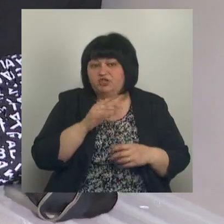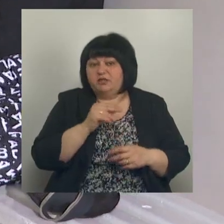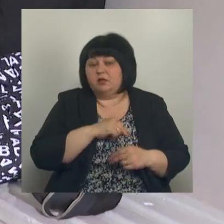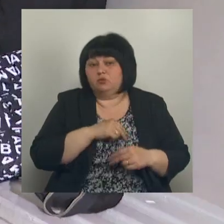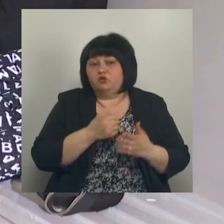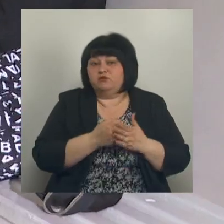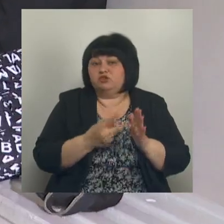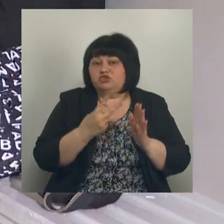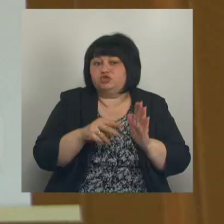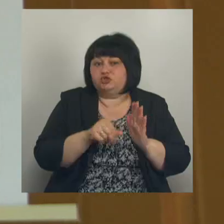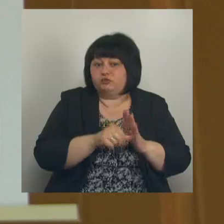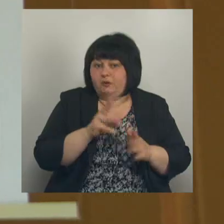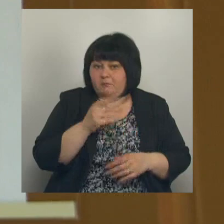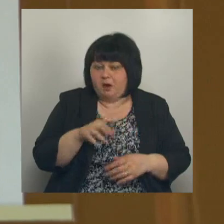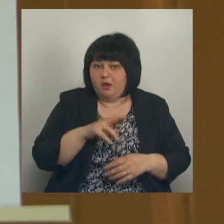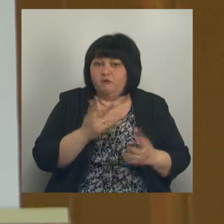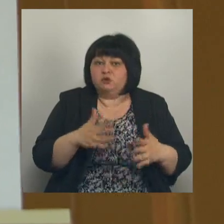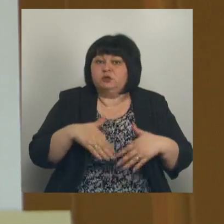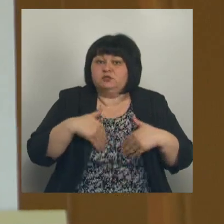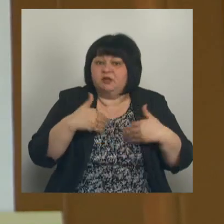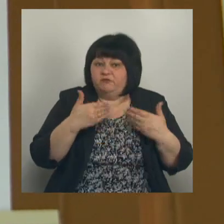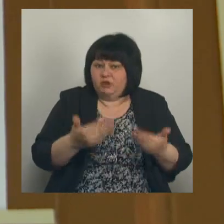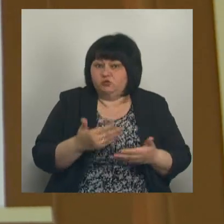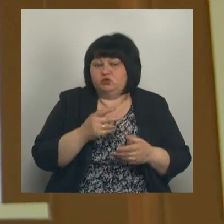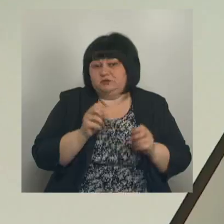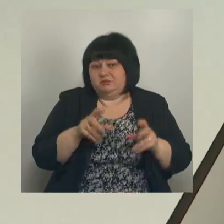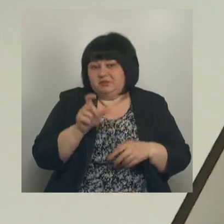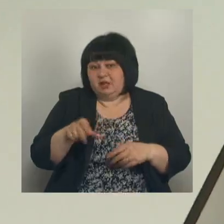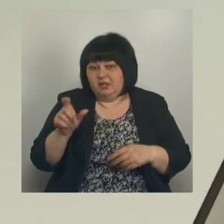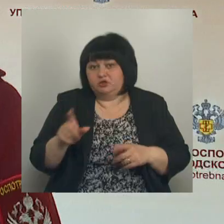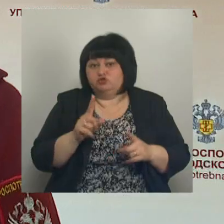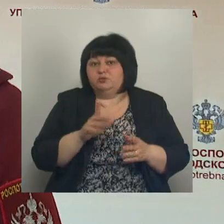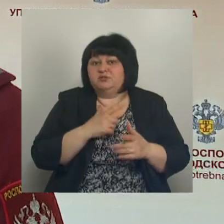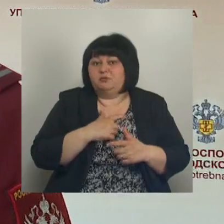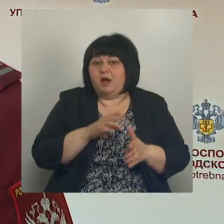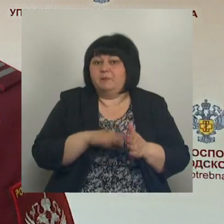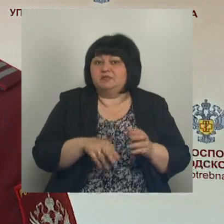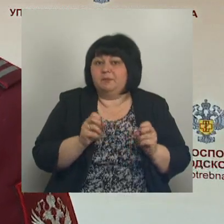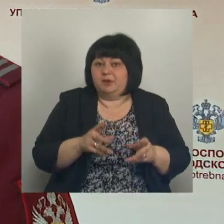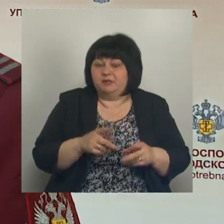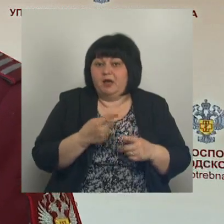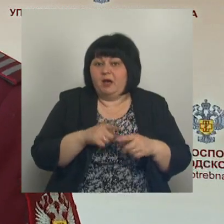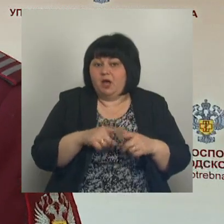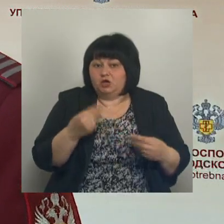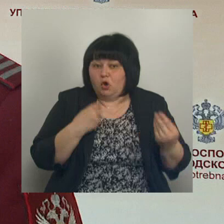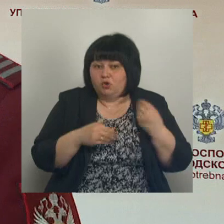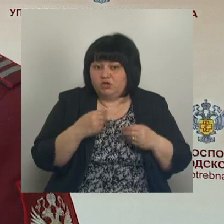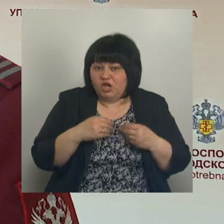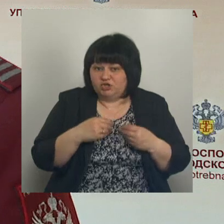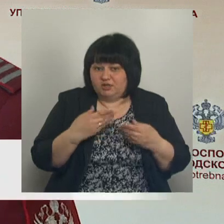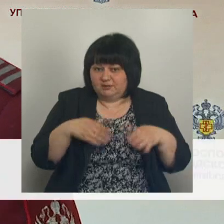мая. А вот что рекомендуют специалисты, чтобы обезопасить себя уже сейчас. Это обязательно закрытая одежда,